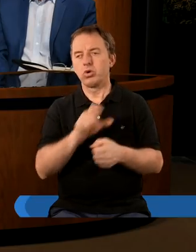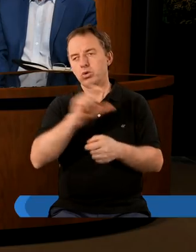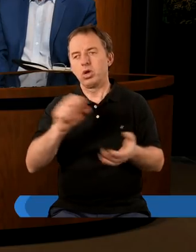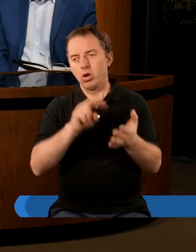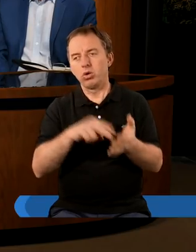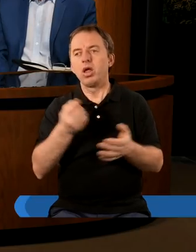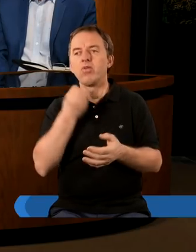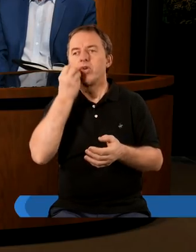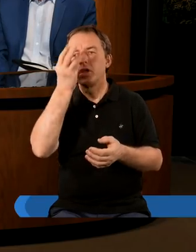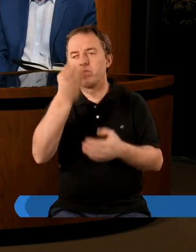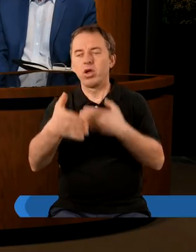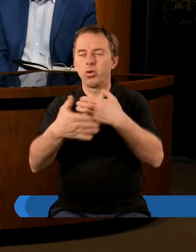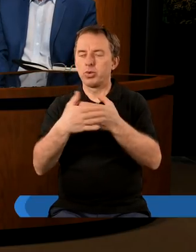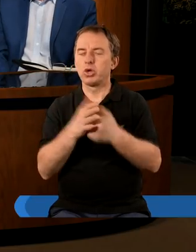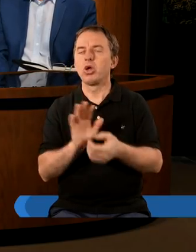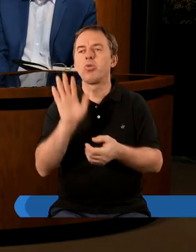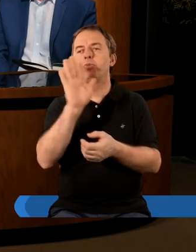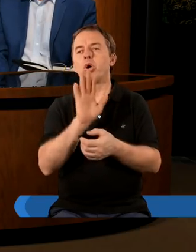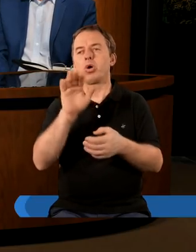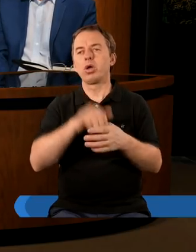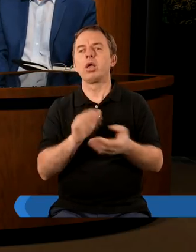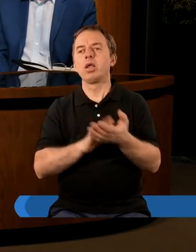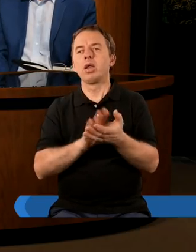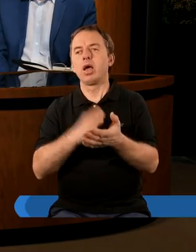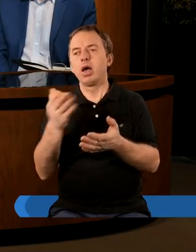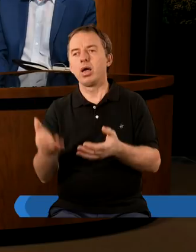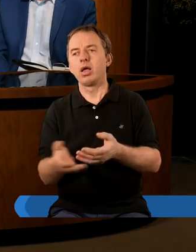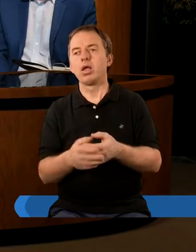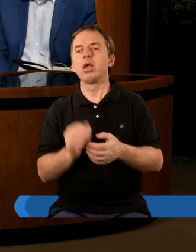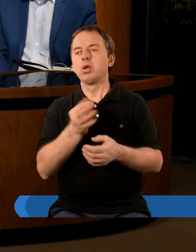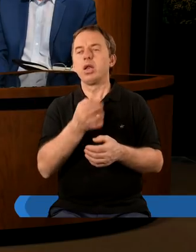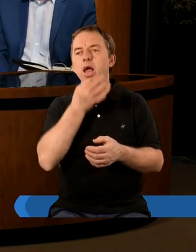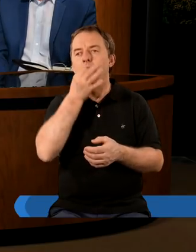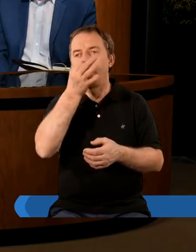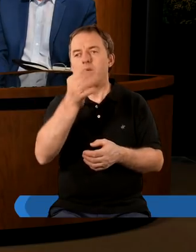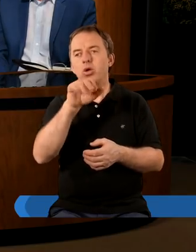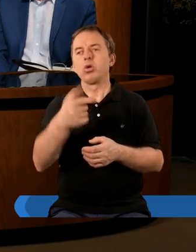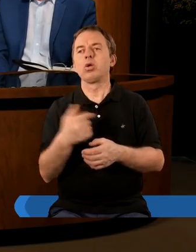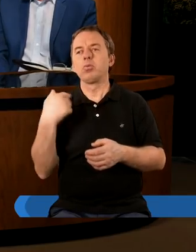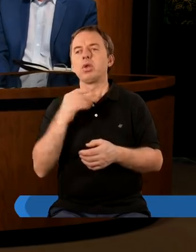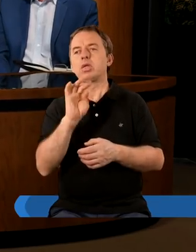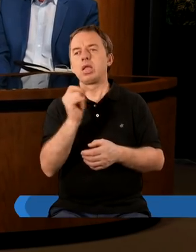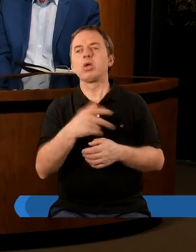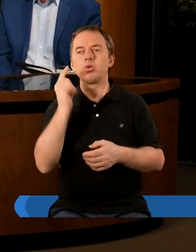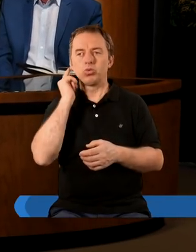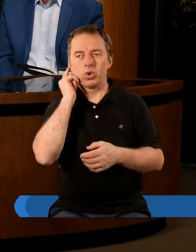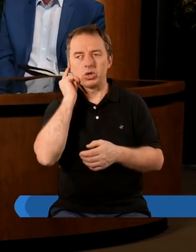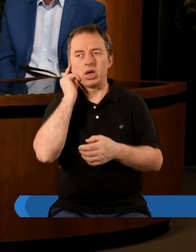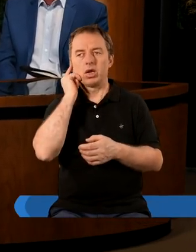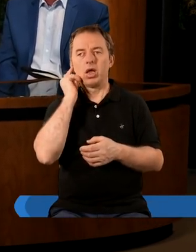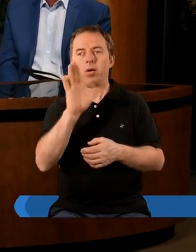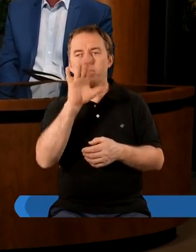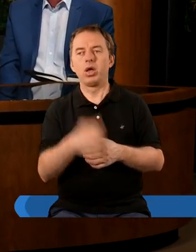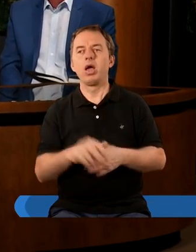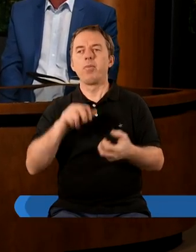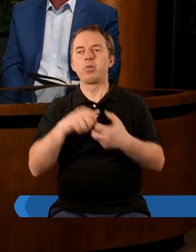odstępczych wytrwają przy Bogu. I ta nagroda wydaje się być czymś najlepszym, o czym zbór w teatyrze mógłby usłyszeć, bo